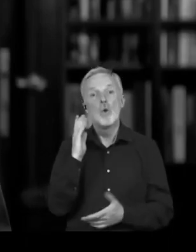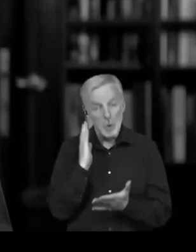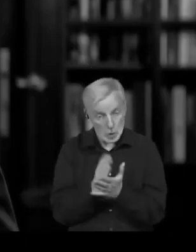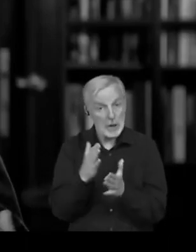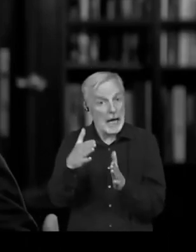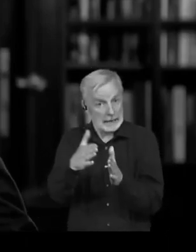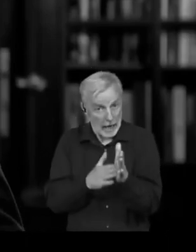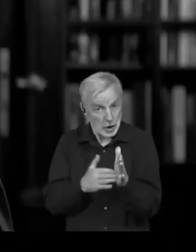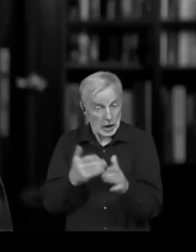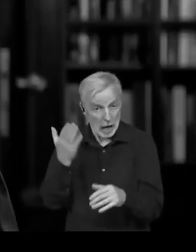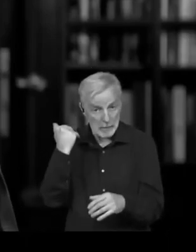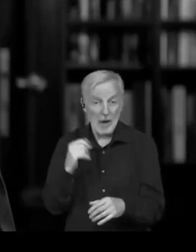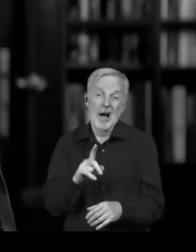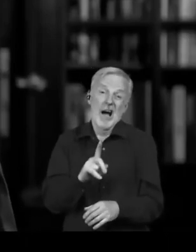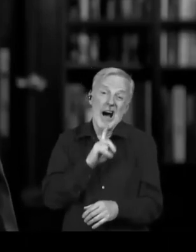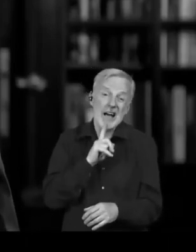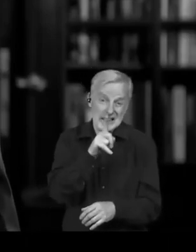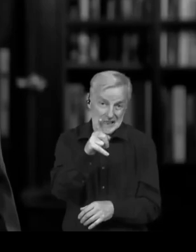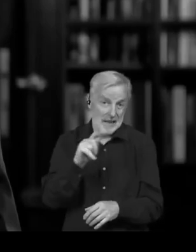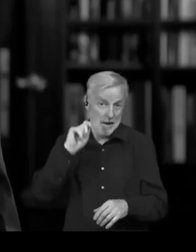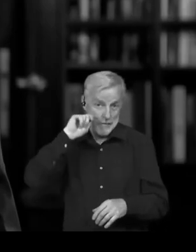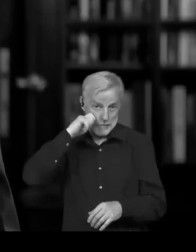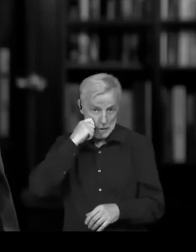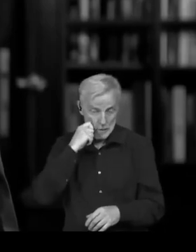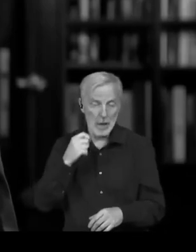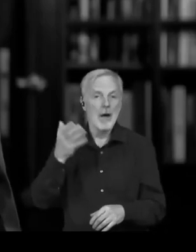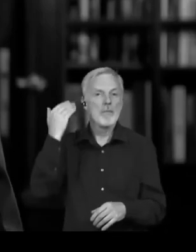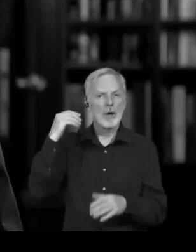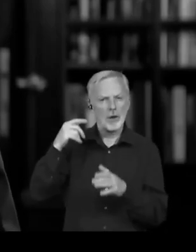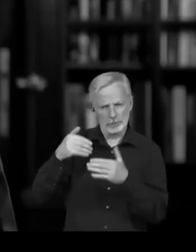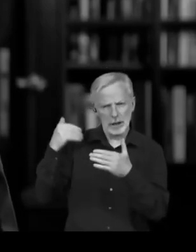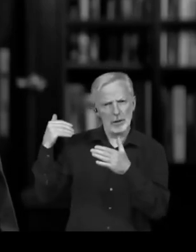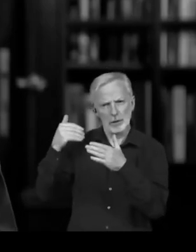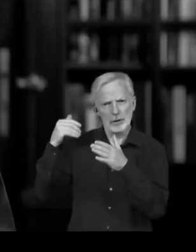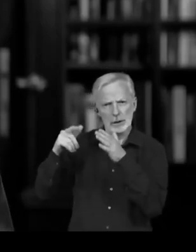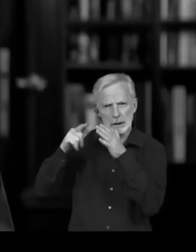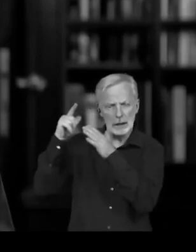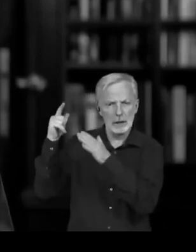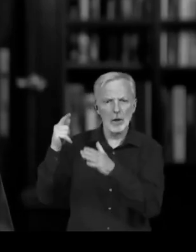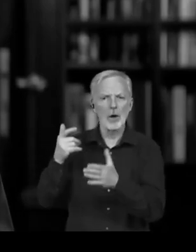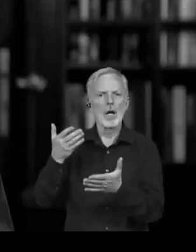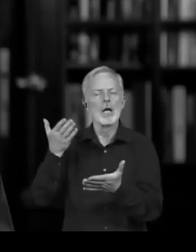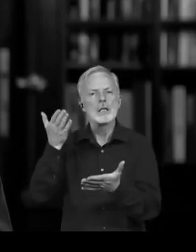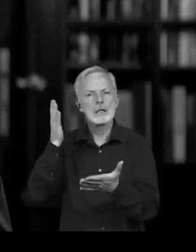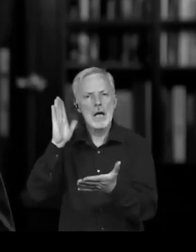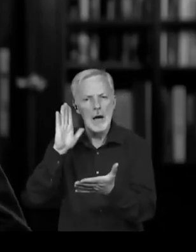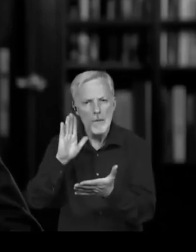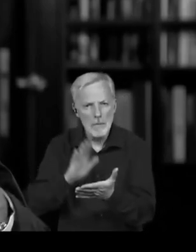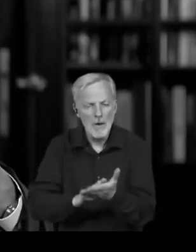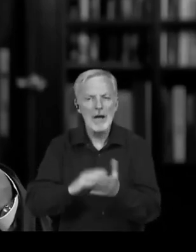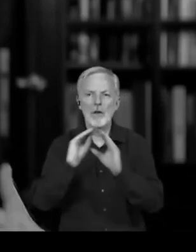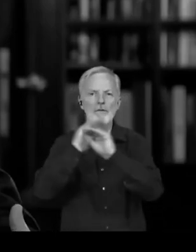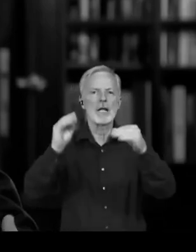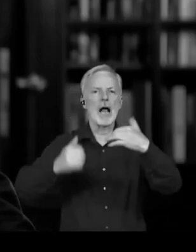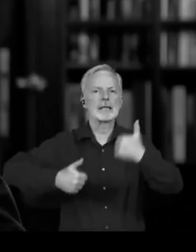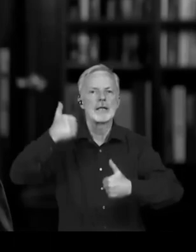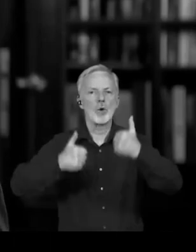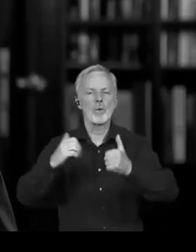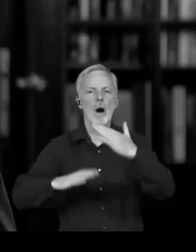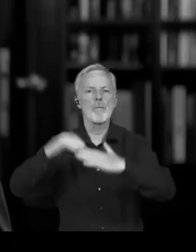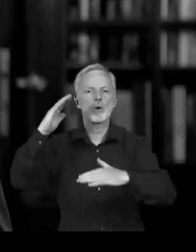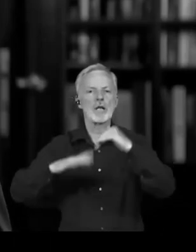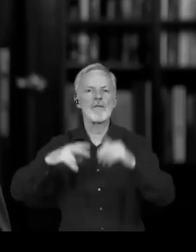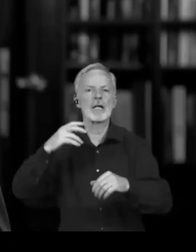Mariánky. Samozřejmě si myslím, že tito lidé se vůbec k vládě neměli co dostat a za mě tohle byla jedna z největších chyb,